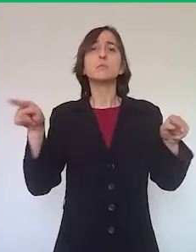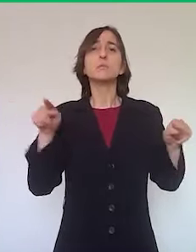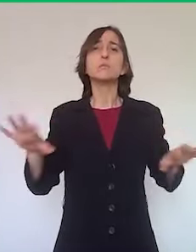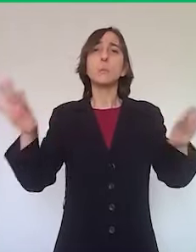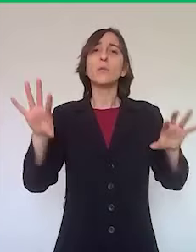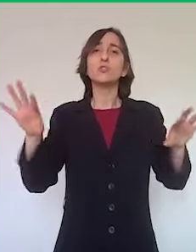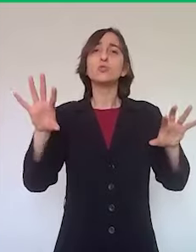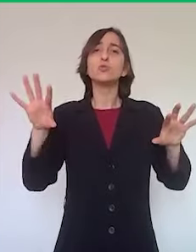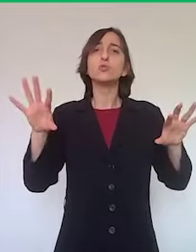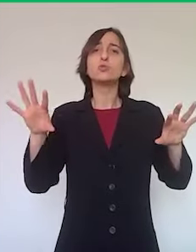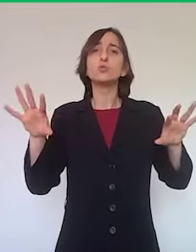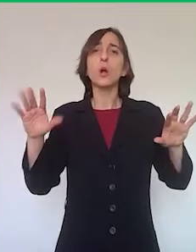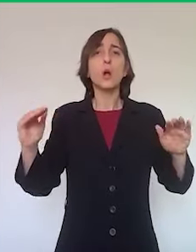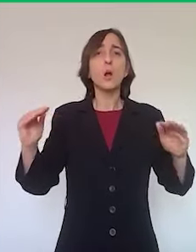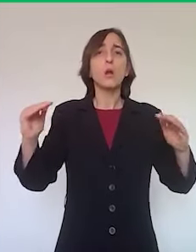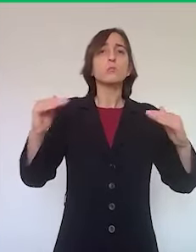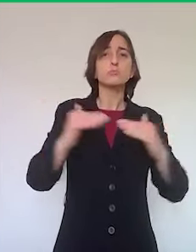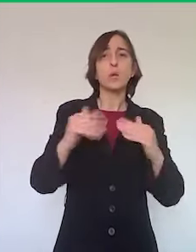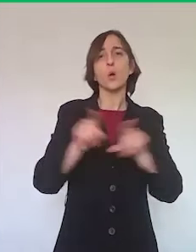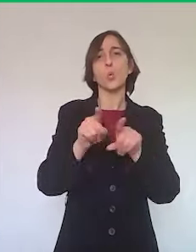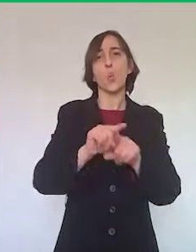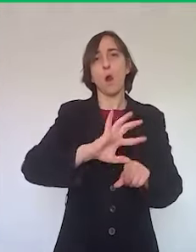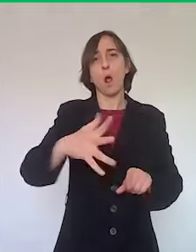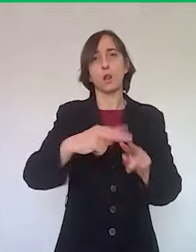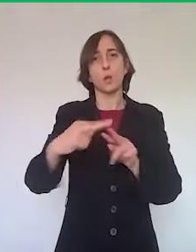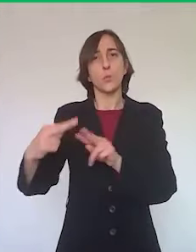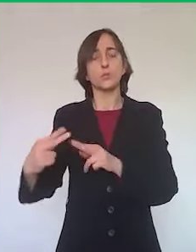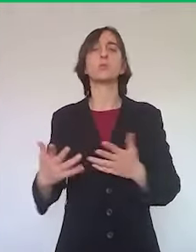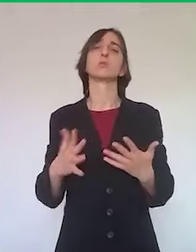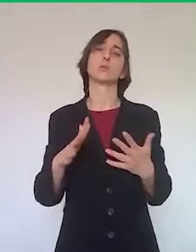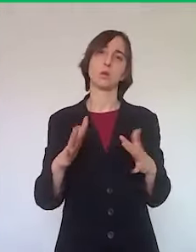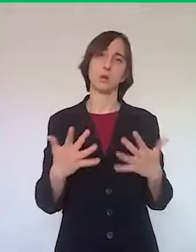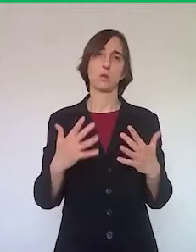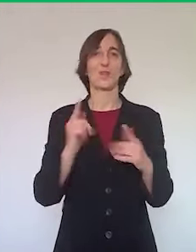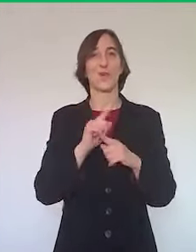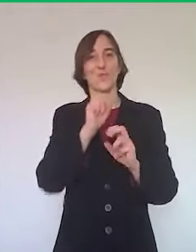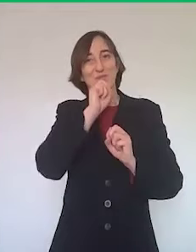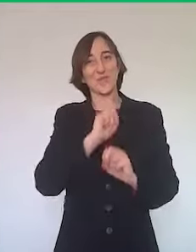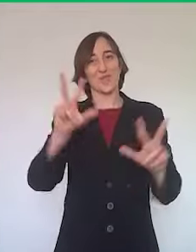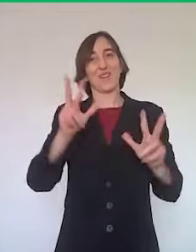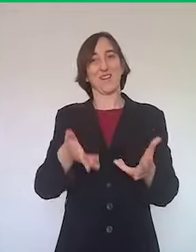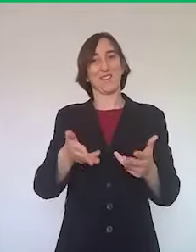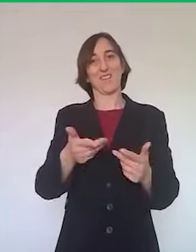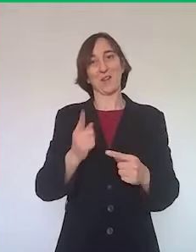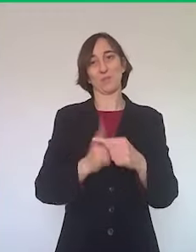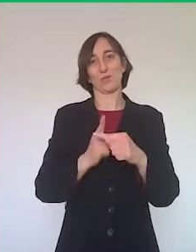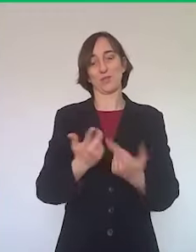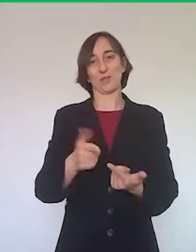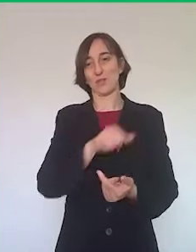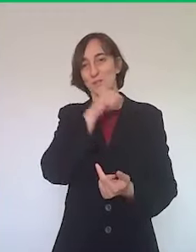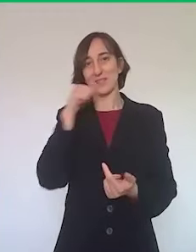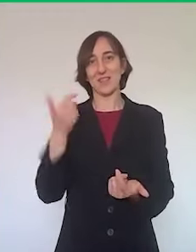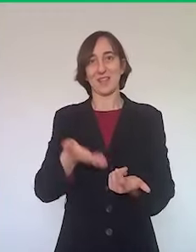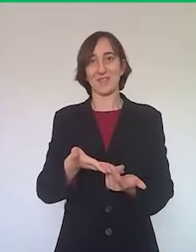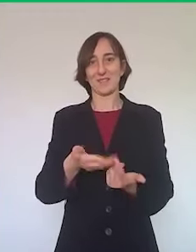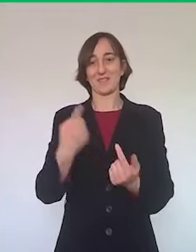anche quelle due province è un segnale positivo che va nella direzione giusta, cioè stiamo preparando la fase 2, facciamo un passo